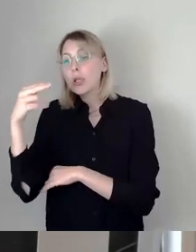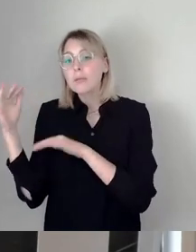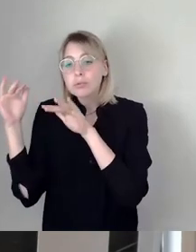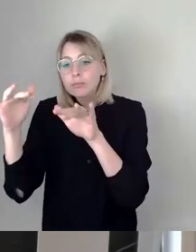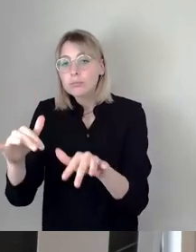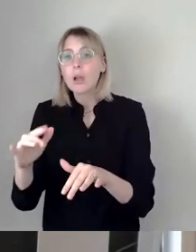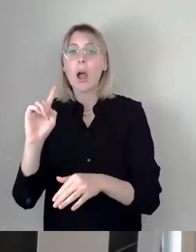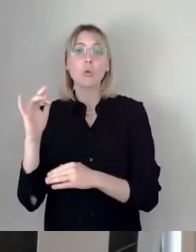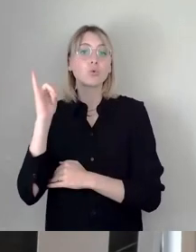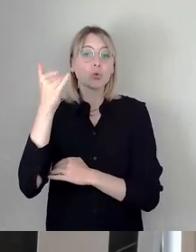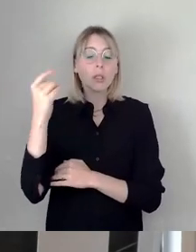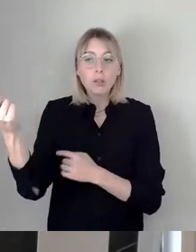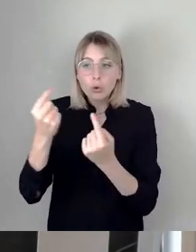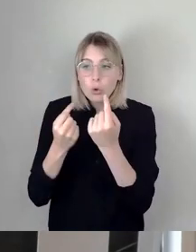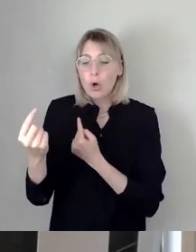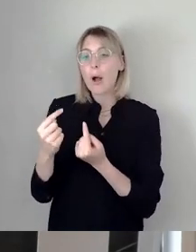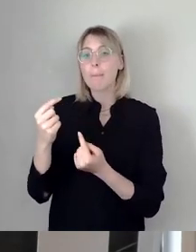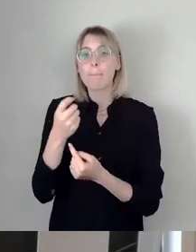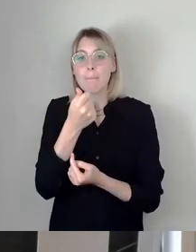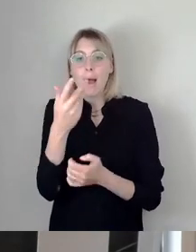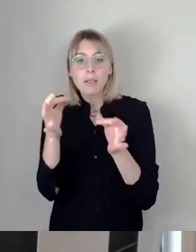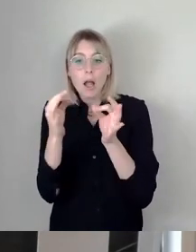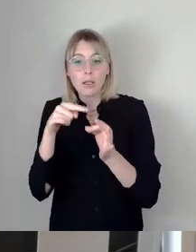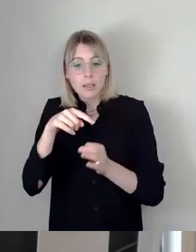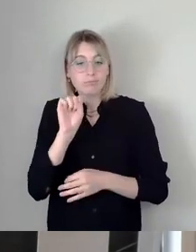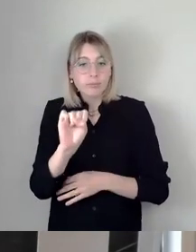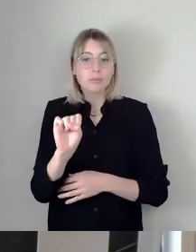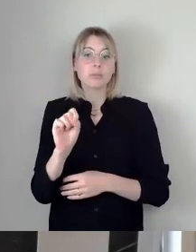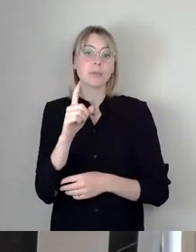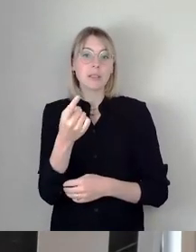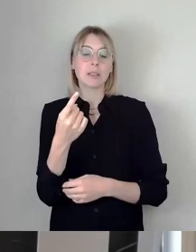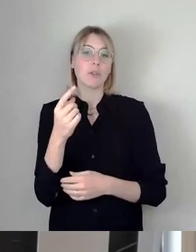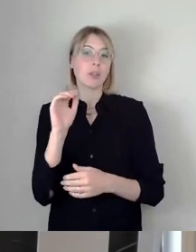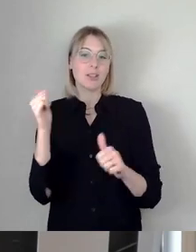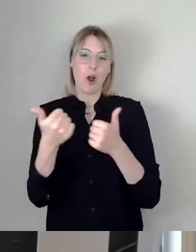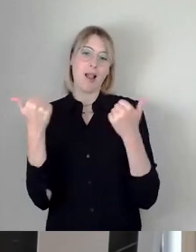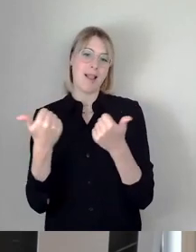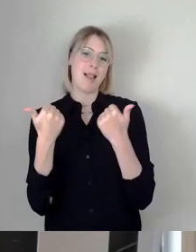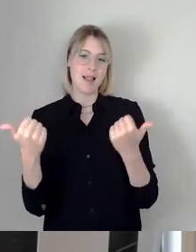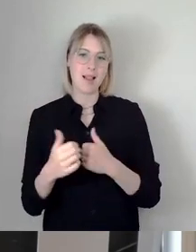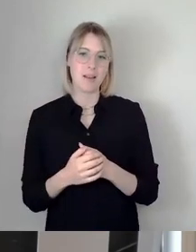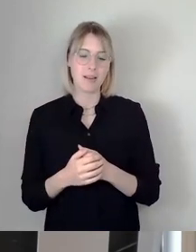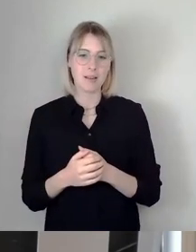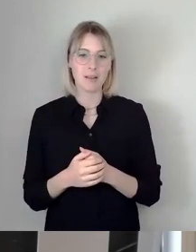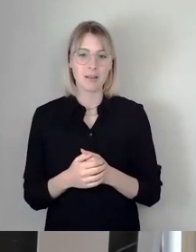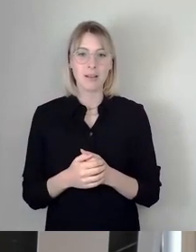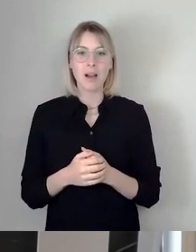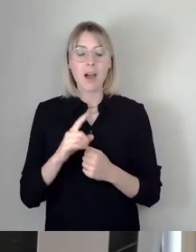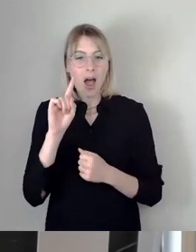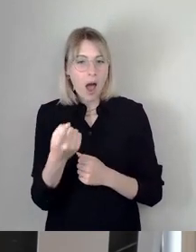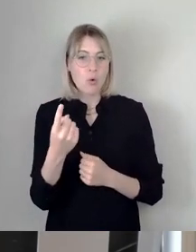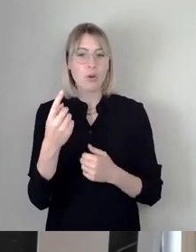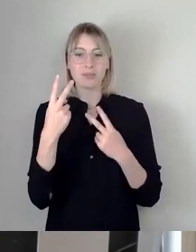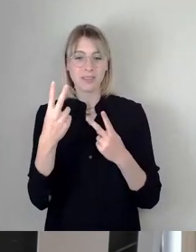Touristen für mehrere Tage in unsere Stadt kommen. Das wird richtig genial. Und was nicht zu vernachlässigen ist, ja,